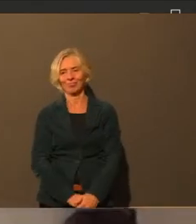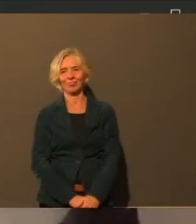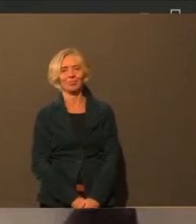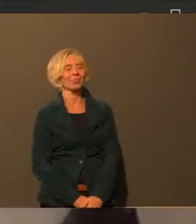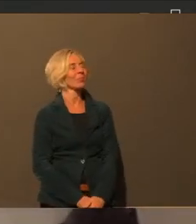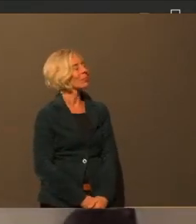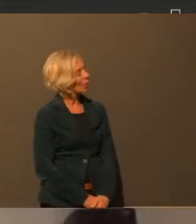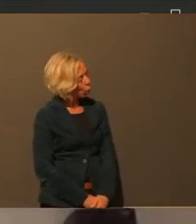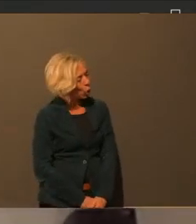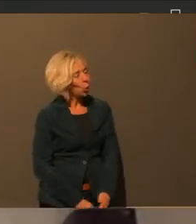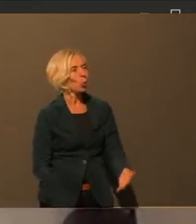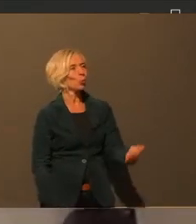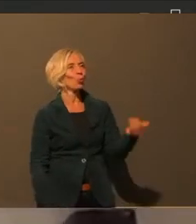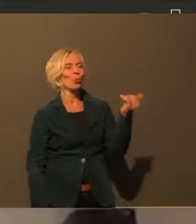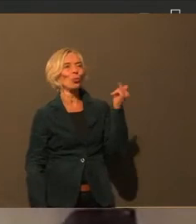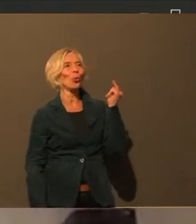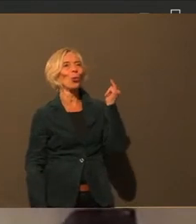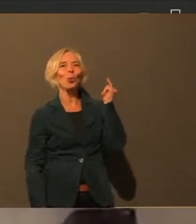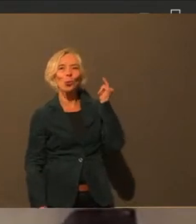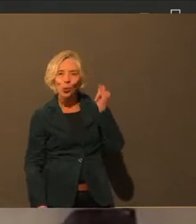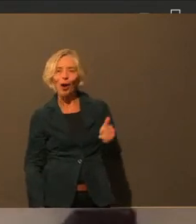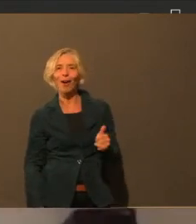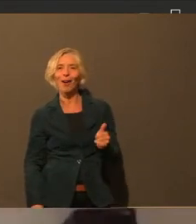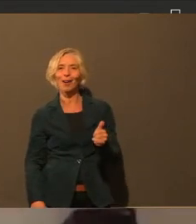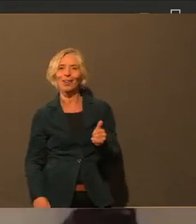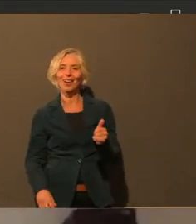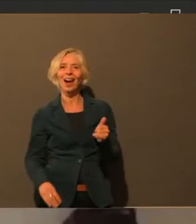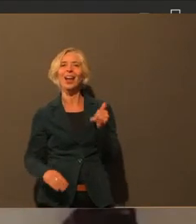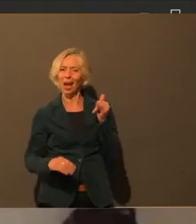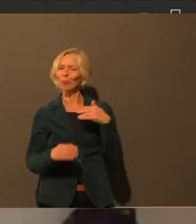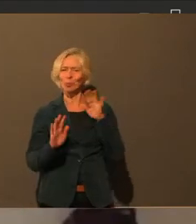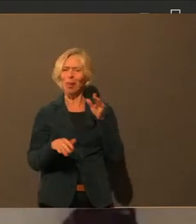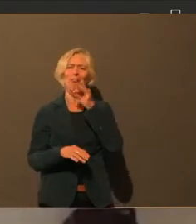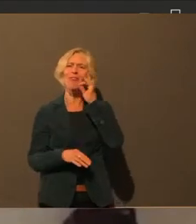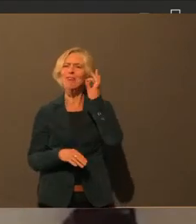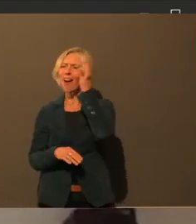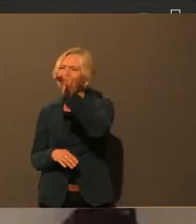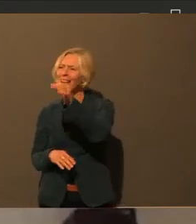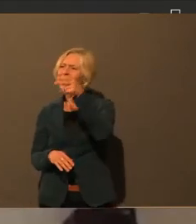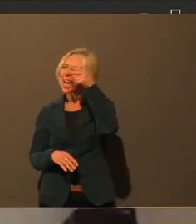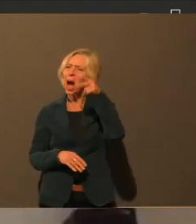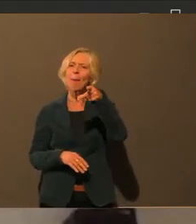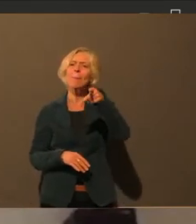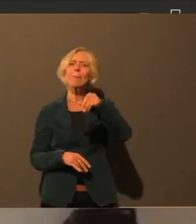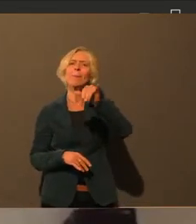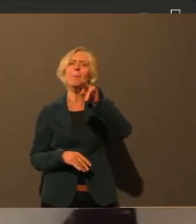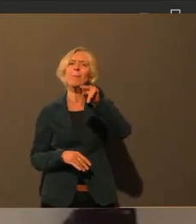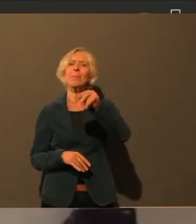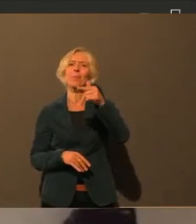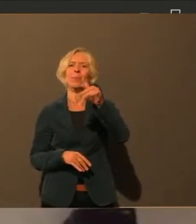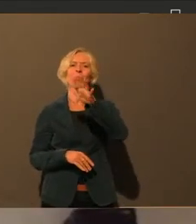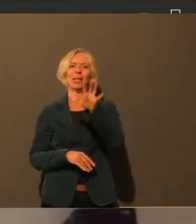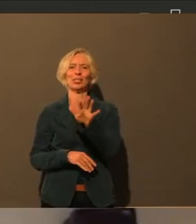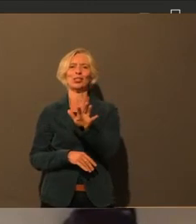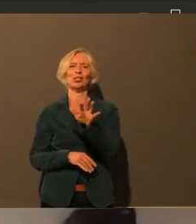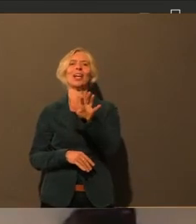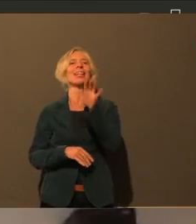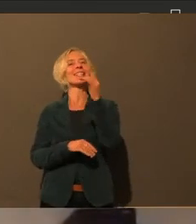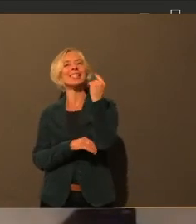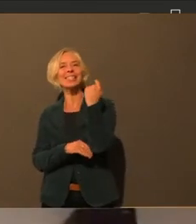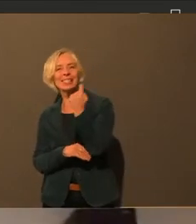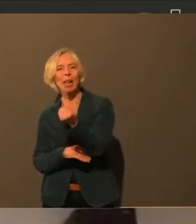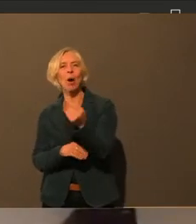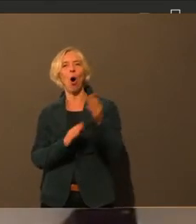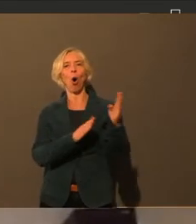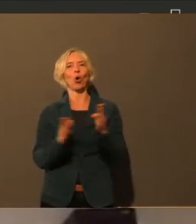Ja, ja, ich weiß gar nicht, jetzt muss ich mit dem Frank Pinsch fragen, der, glaube ich, mit in der Schalte ist. Vielleicht kann der